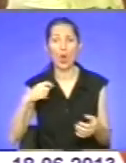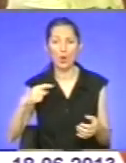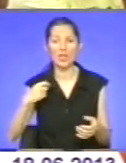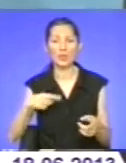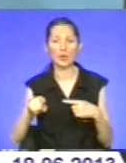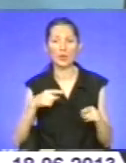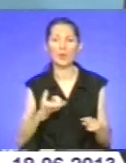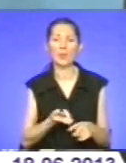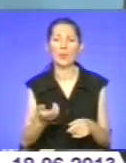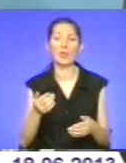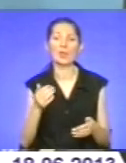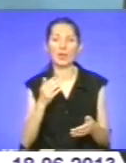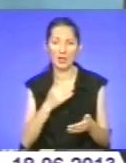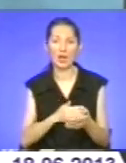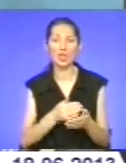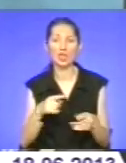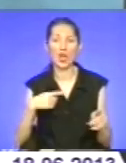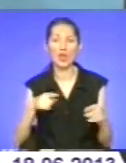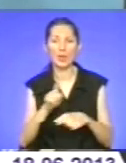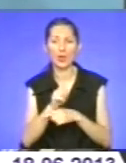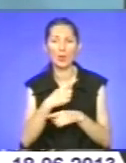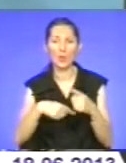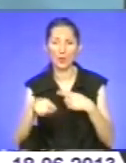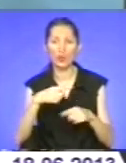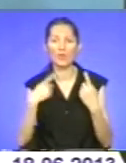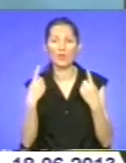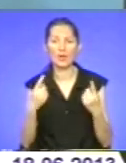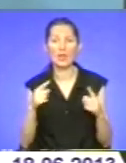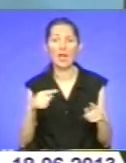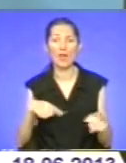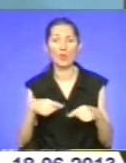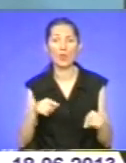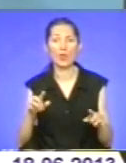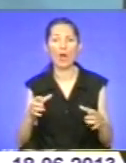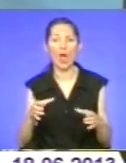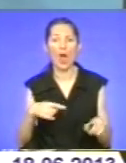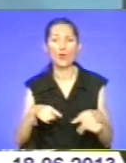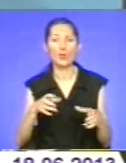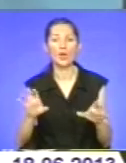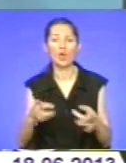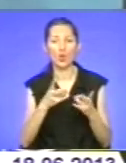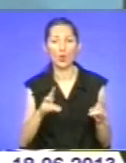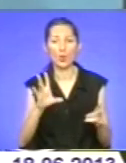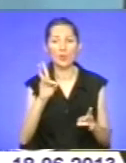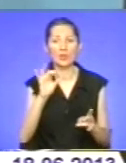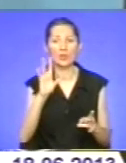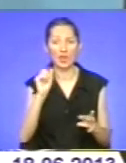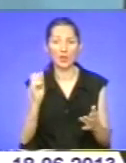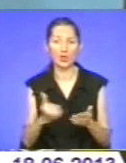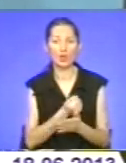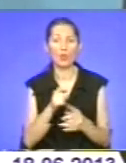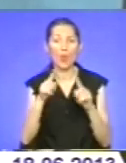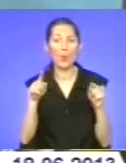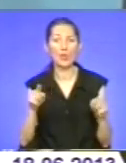повернувся в великий футбол. Футбольний клуб «Нива» здобув потівку у першу лігу, а це вже абсолютно